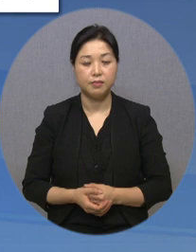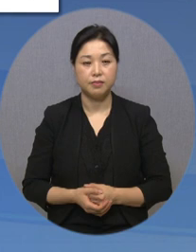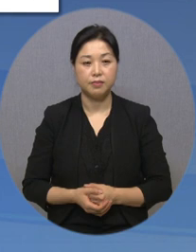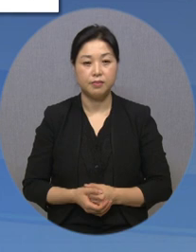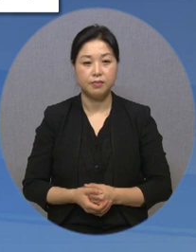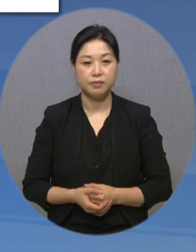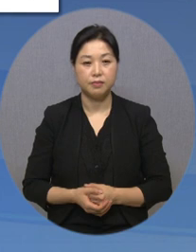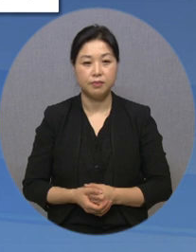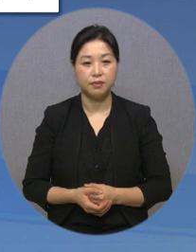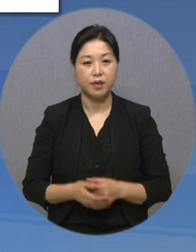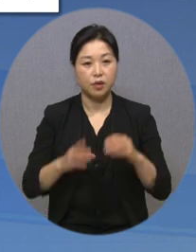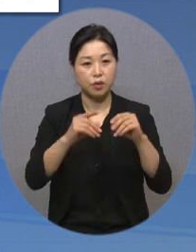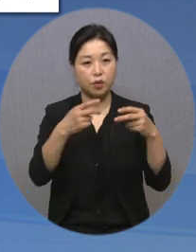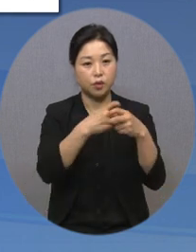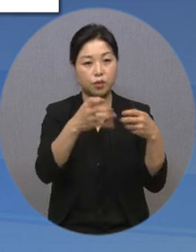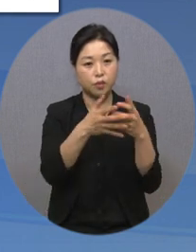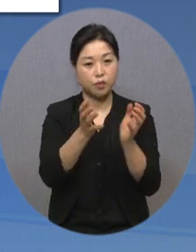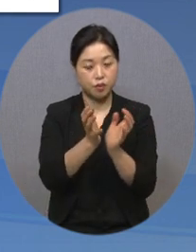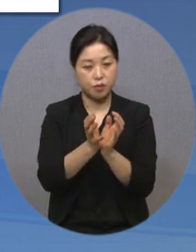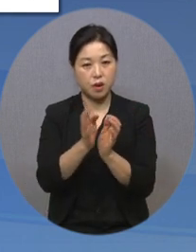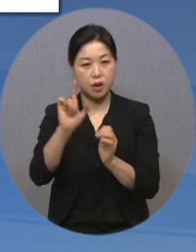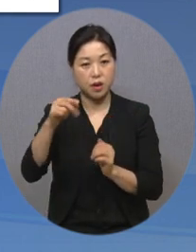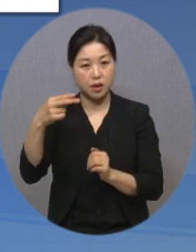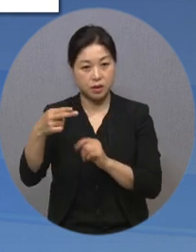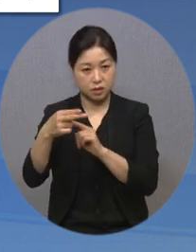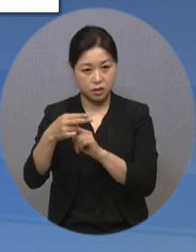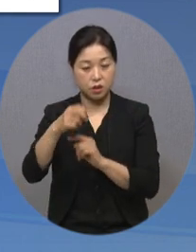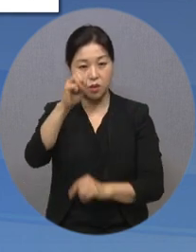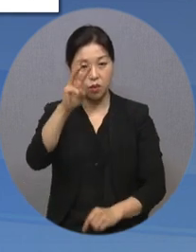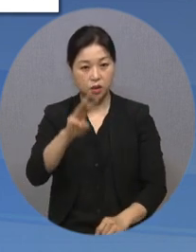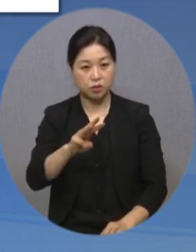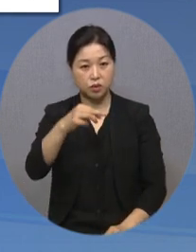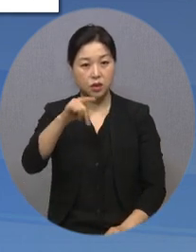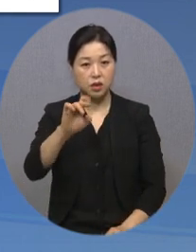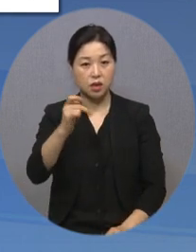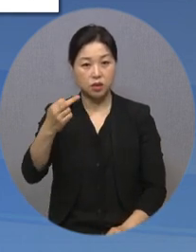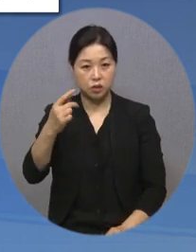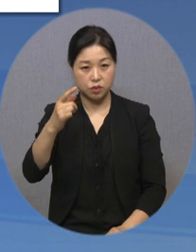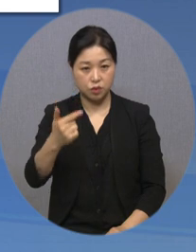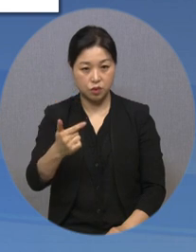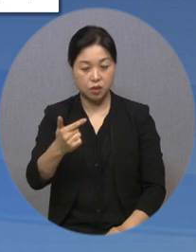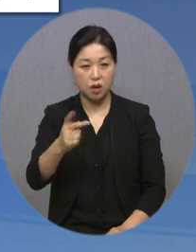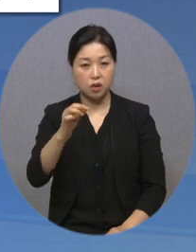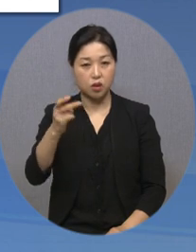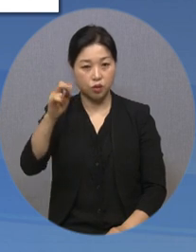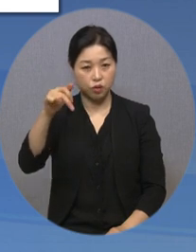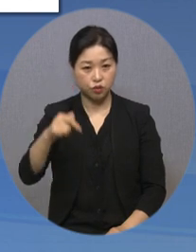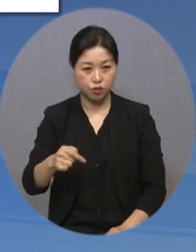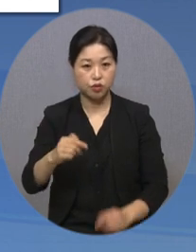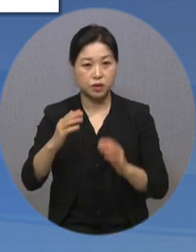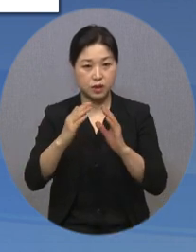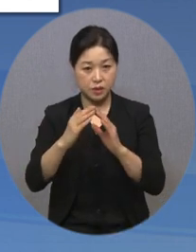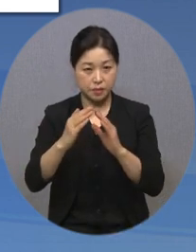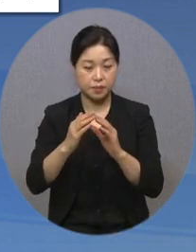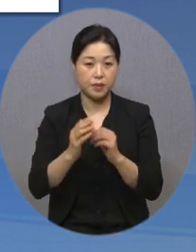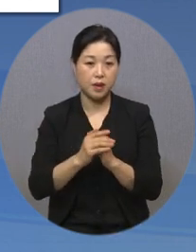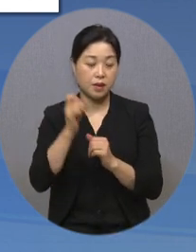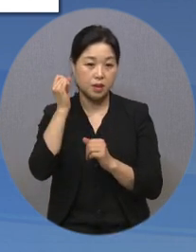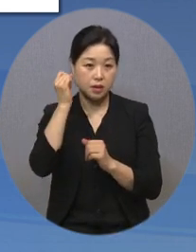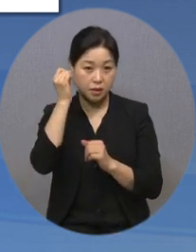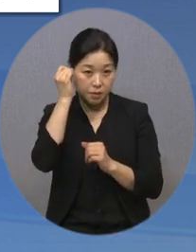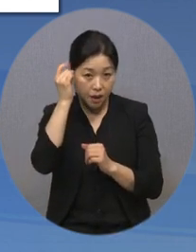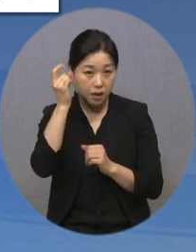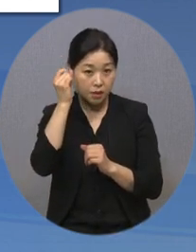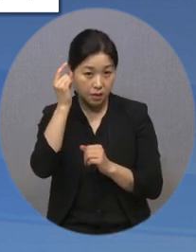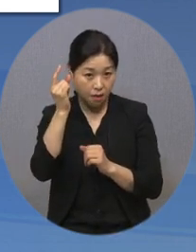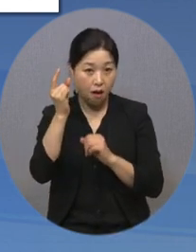국토교통부와 한국토지주택공사는 광주 쌍촌 영구임대주택에 고령자 맞춤형 스마트 돌봄 시범 사업을